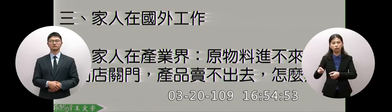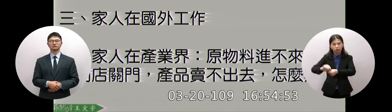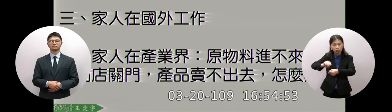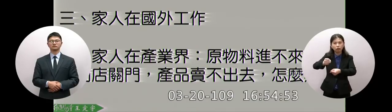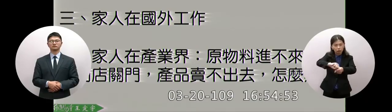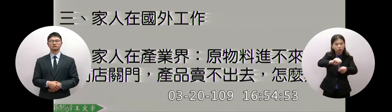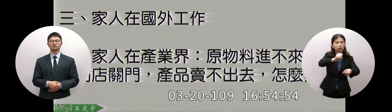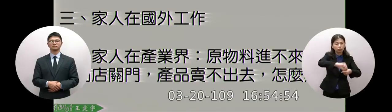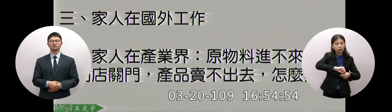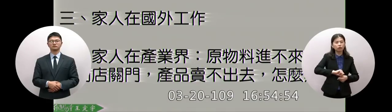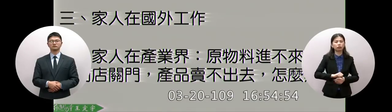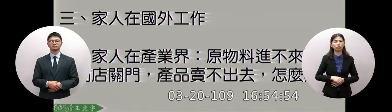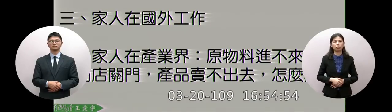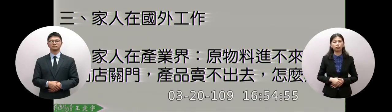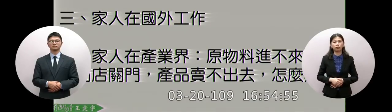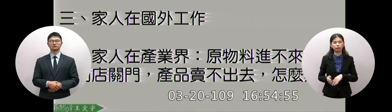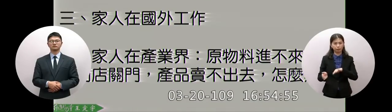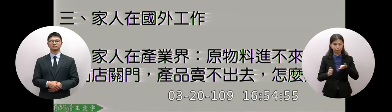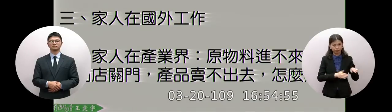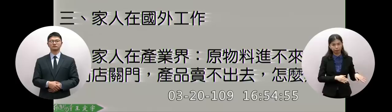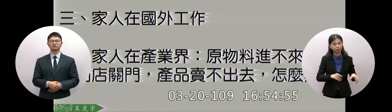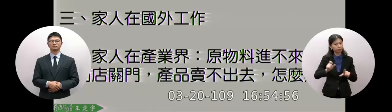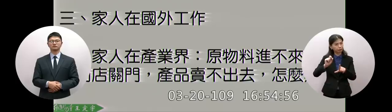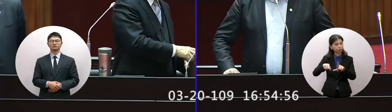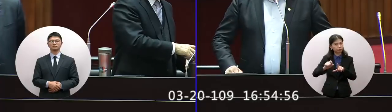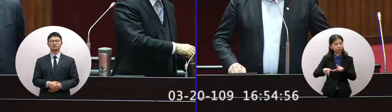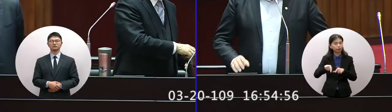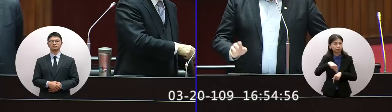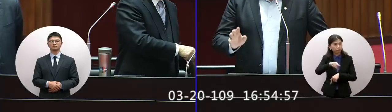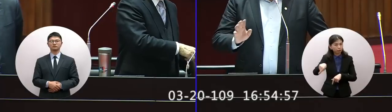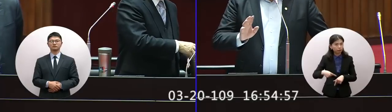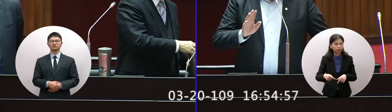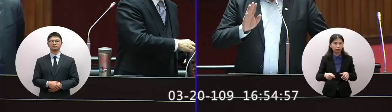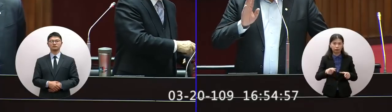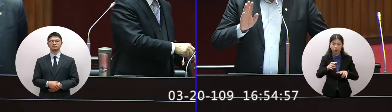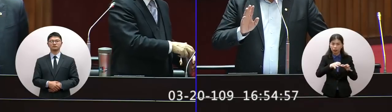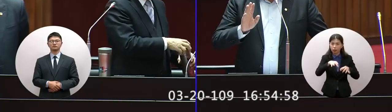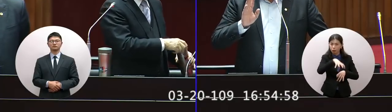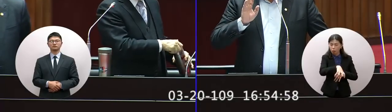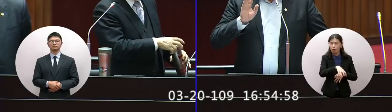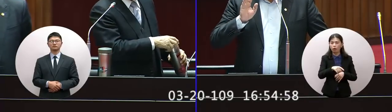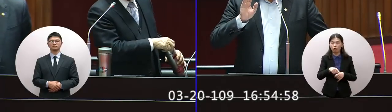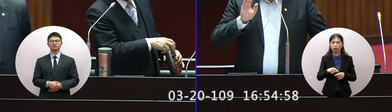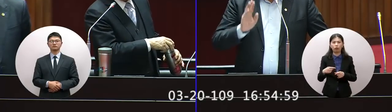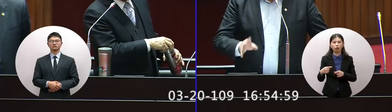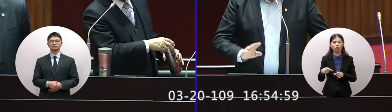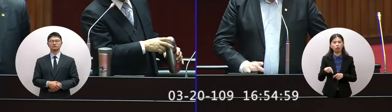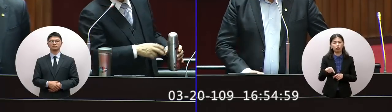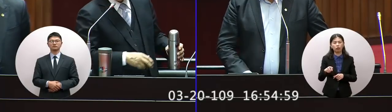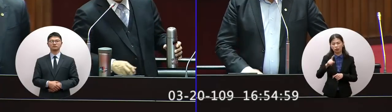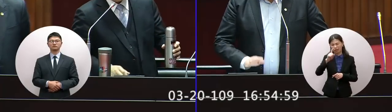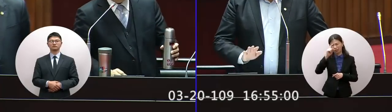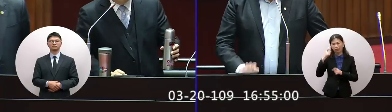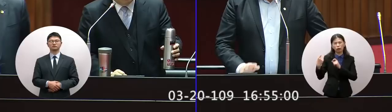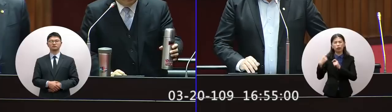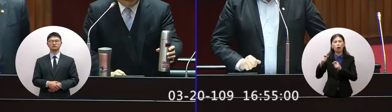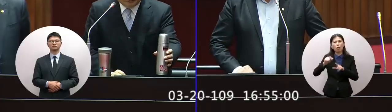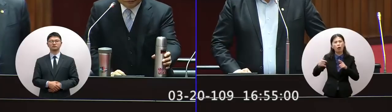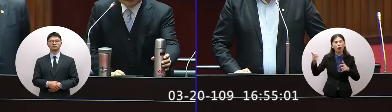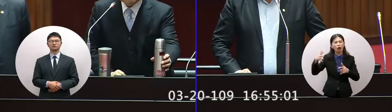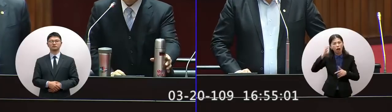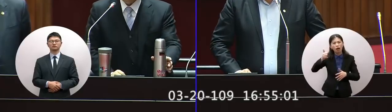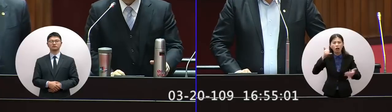我政府在處理這個事情另外產業界在經濟部這邊我今天這兩天接到好多產業界的老闆講說